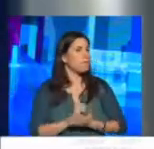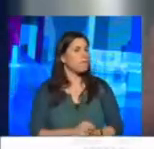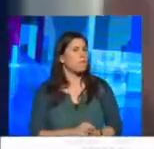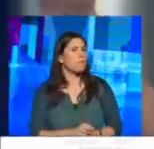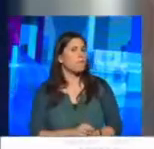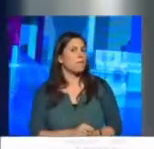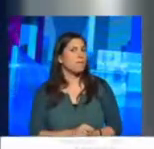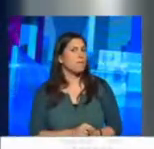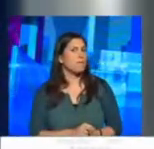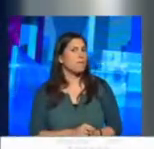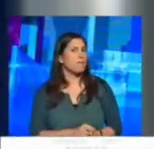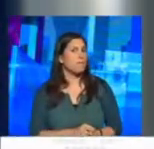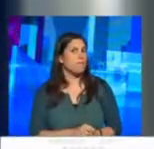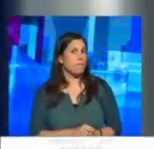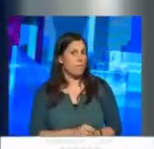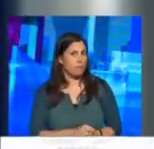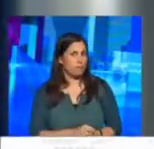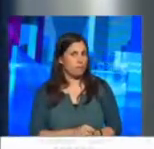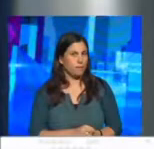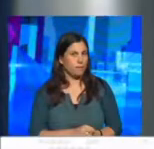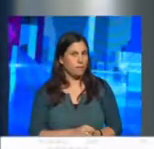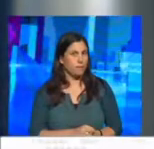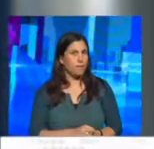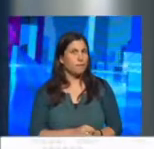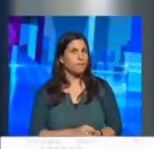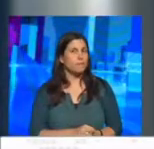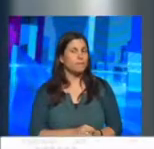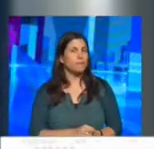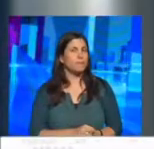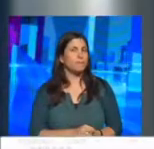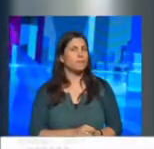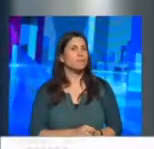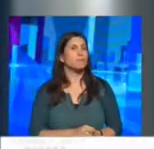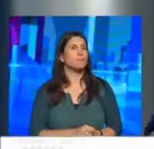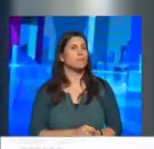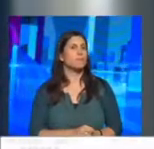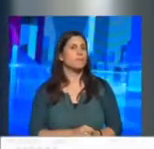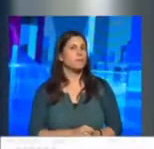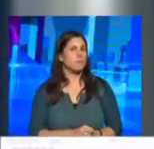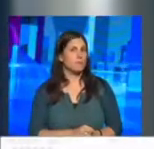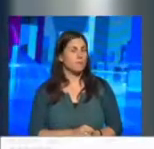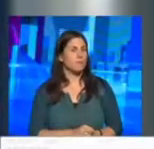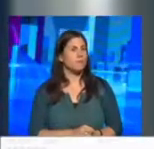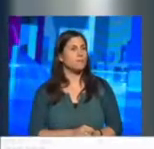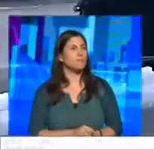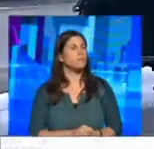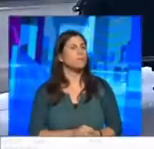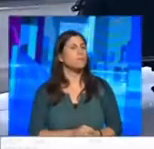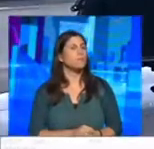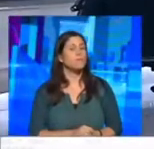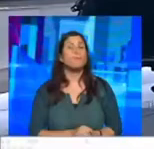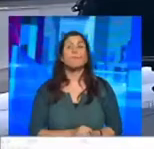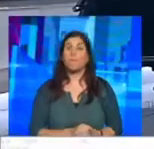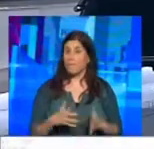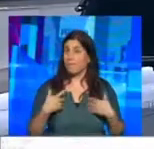פגיסטן ועוד הרבה מדינות בהתחלה חששתי איך היא הקשר אבל התבשרתי לראות